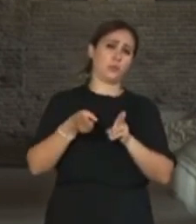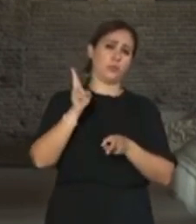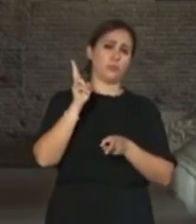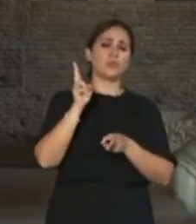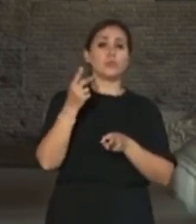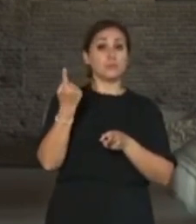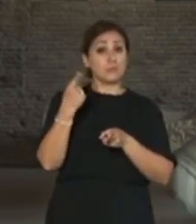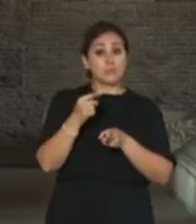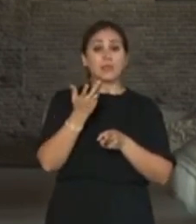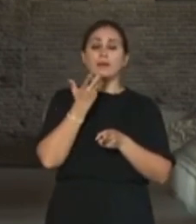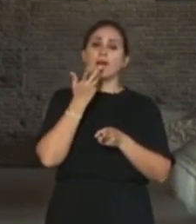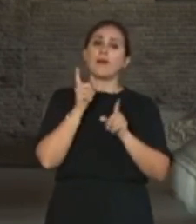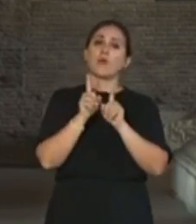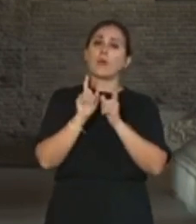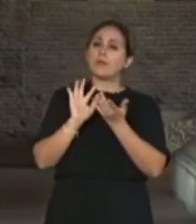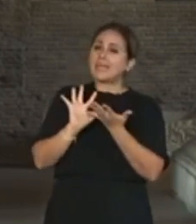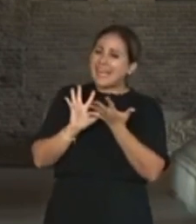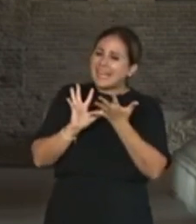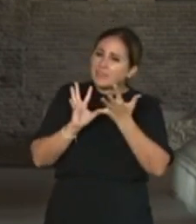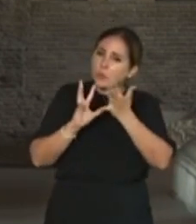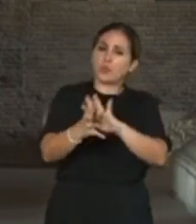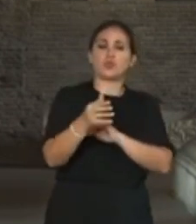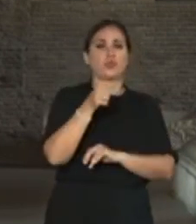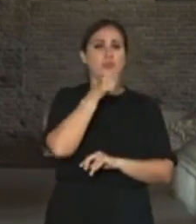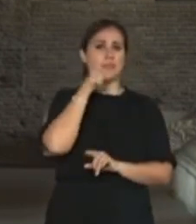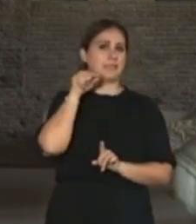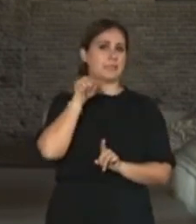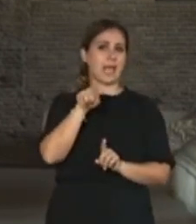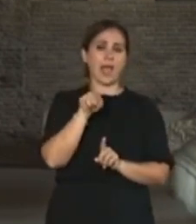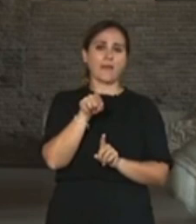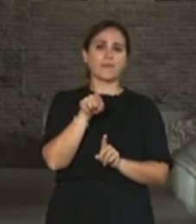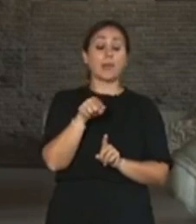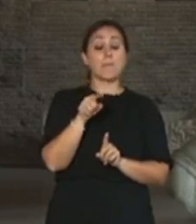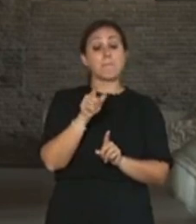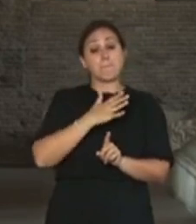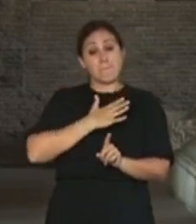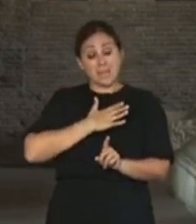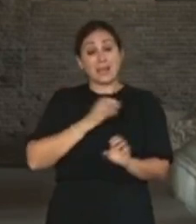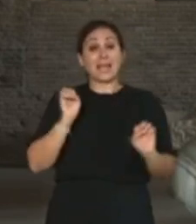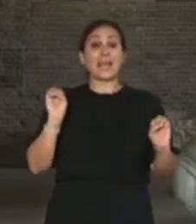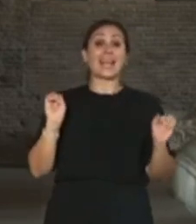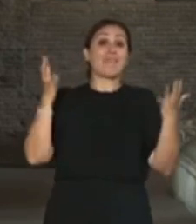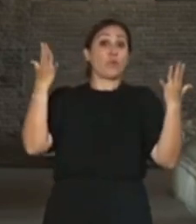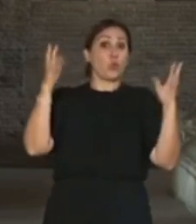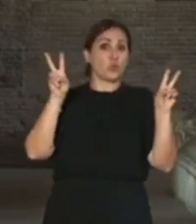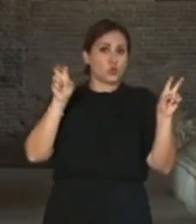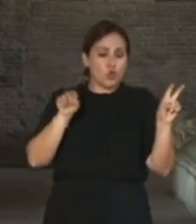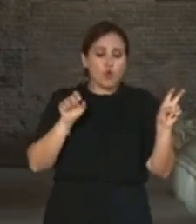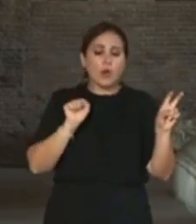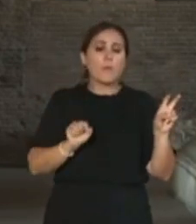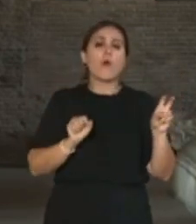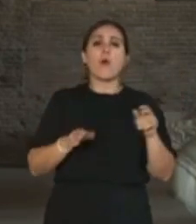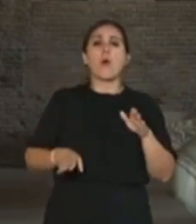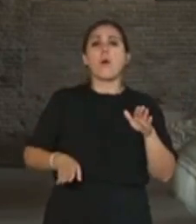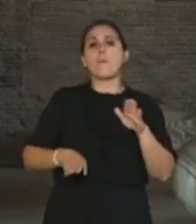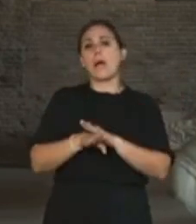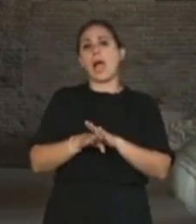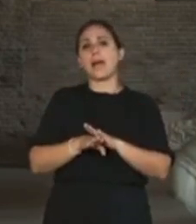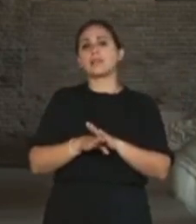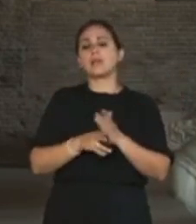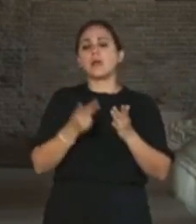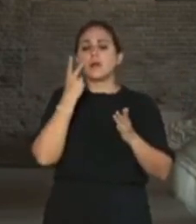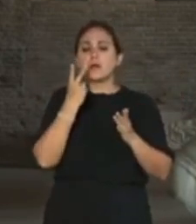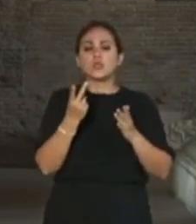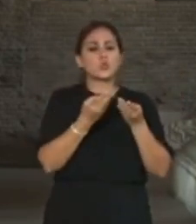rivoluzione e secondo me la rivoluzione può partire da diverse soluzioni